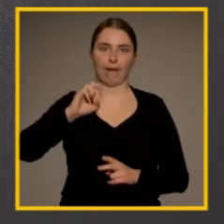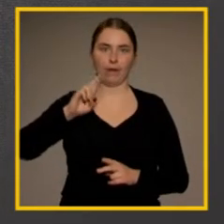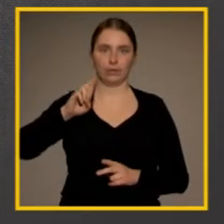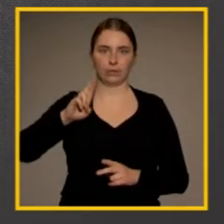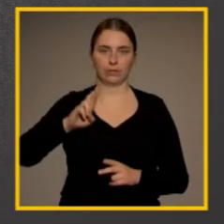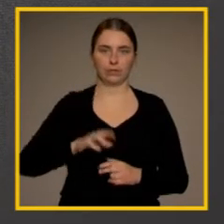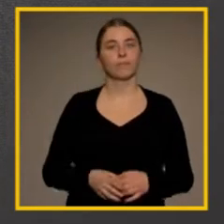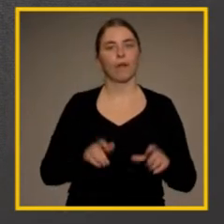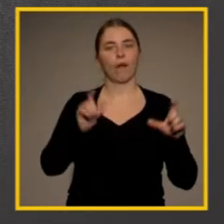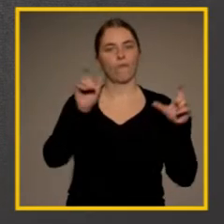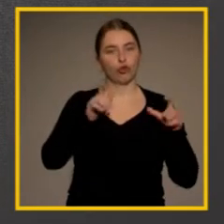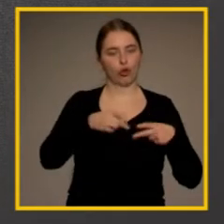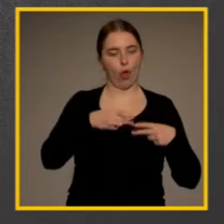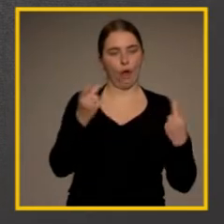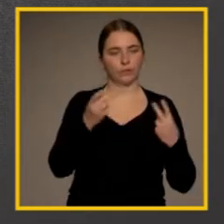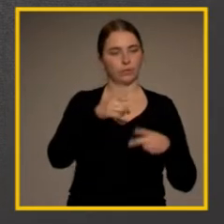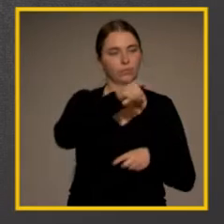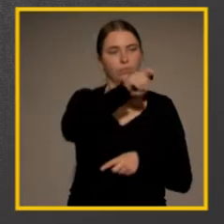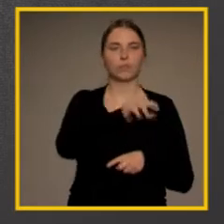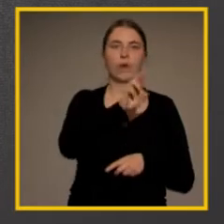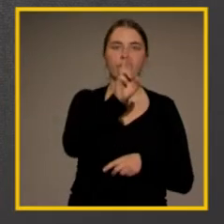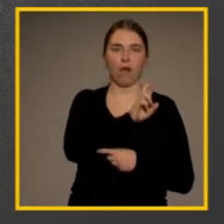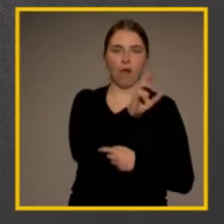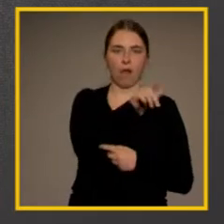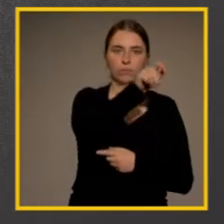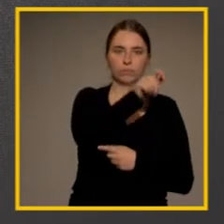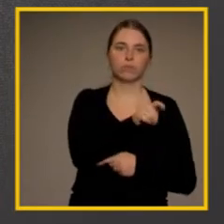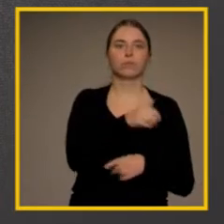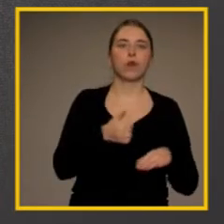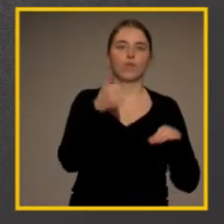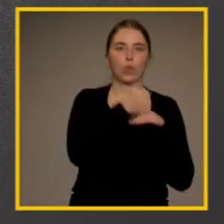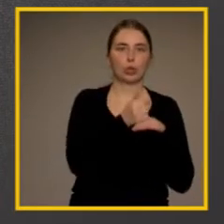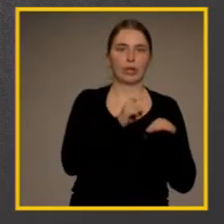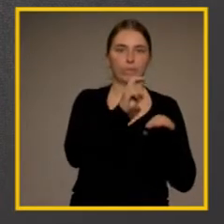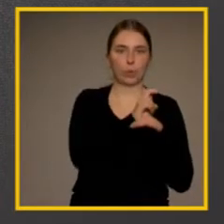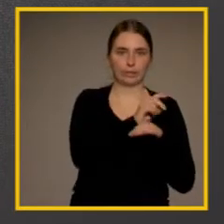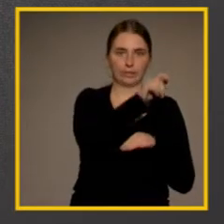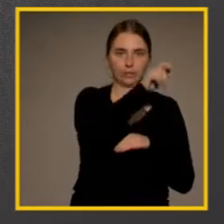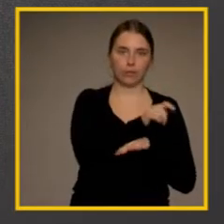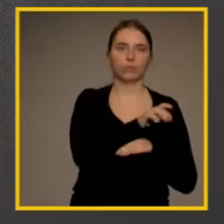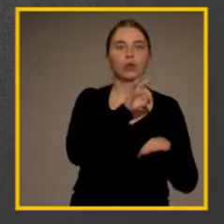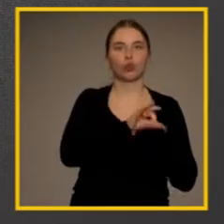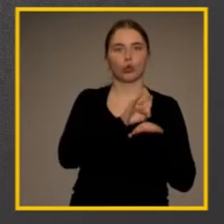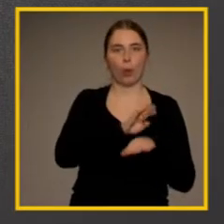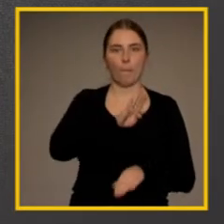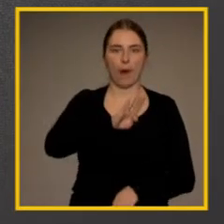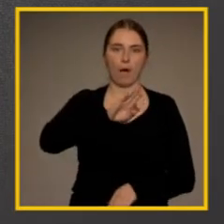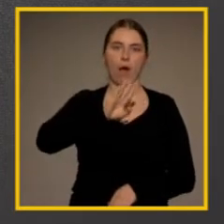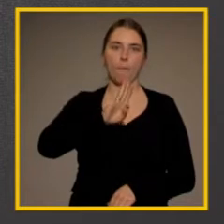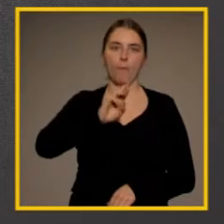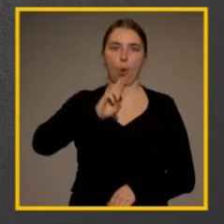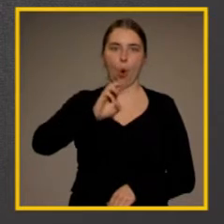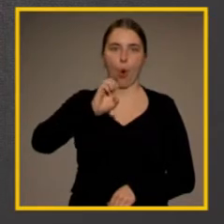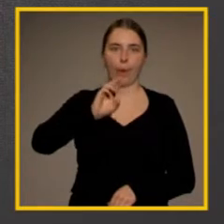Veranstaltung wurde von der Vorstandsvorsitzenden Dr. Barbara Breuer, die